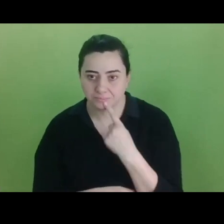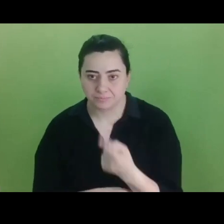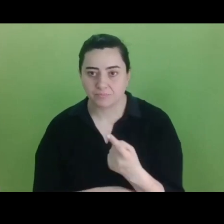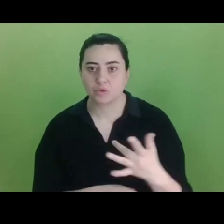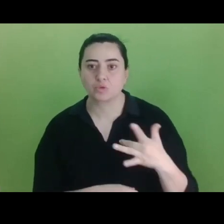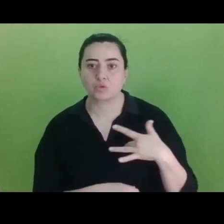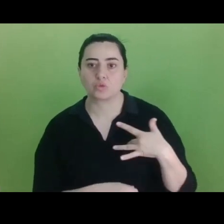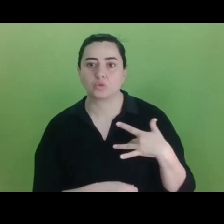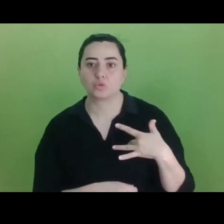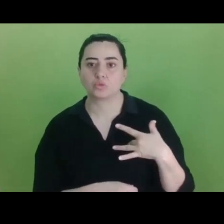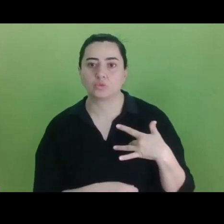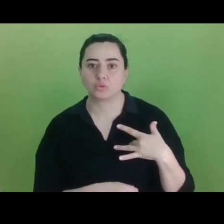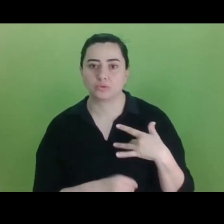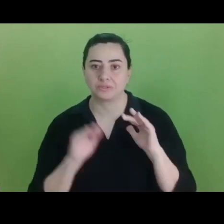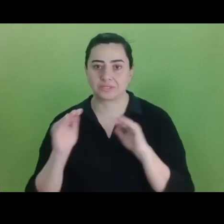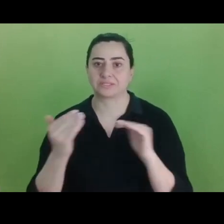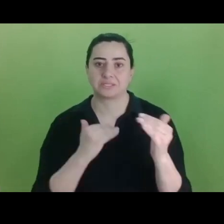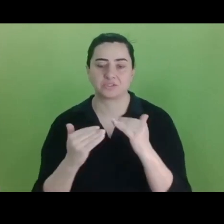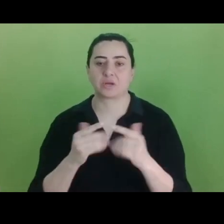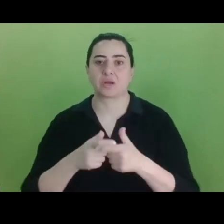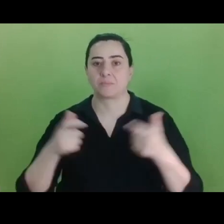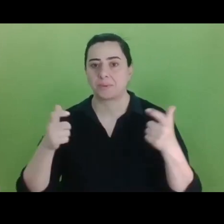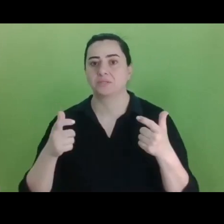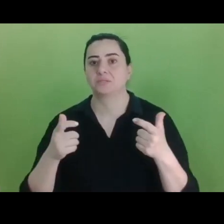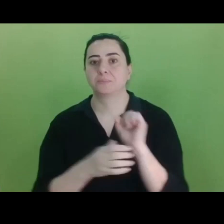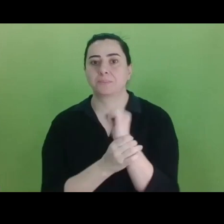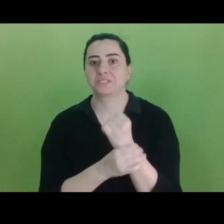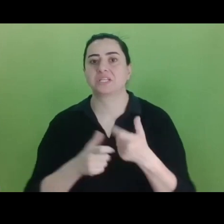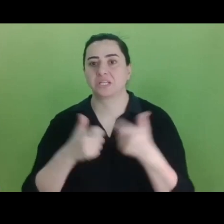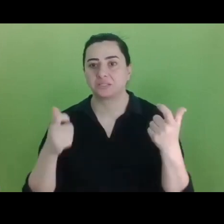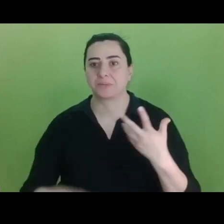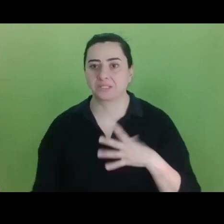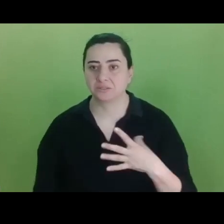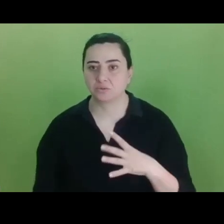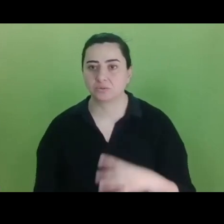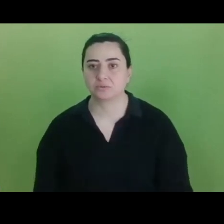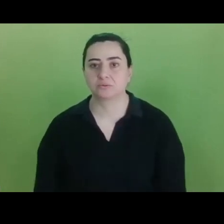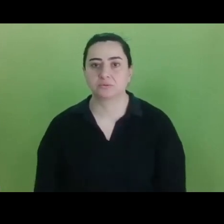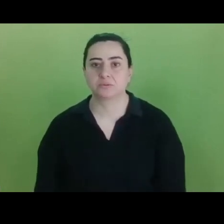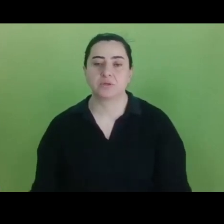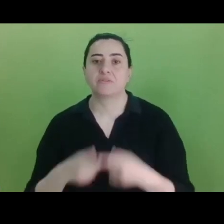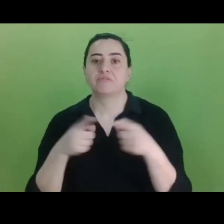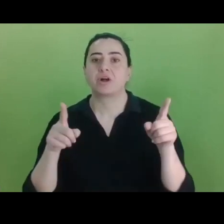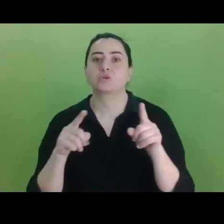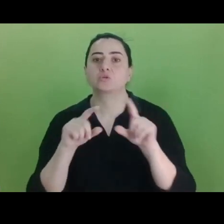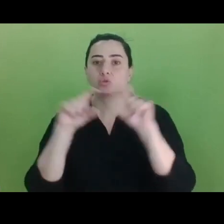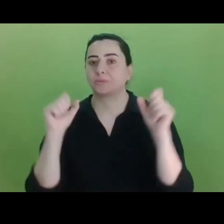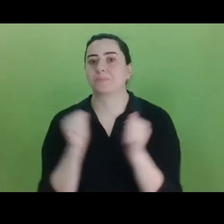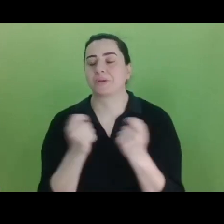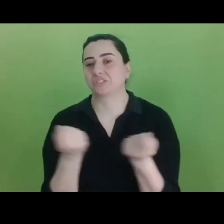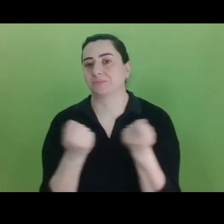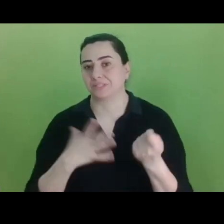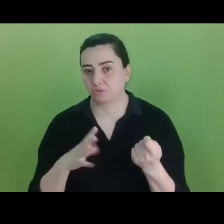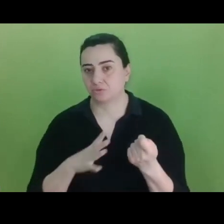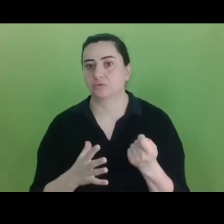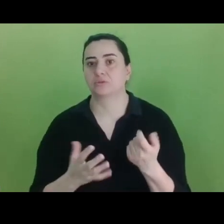gönüllü destekçi paylaş artırmaya yönelik becerilerinizi geliştirmek istiyorsanız, farklı kurumlarla çalışmak olabilir, yine kaynak